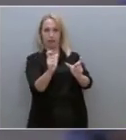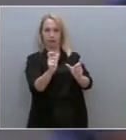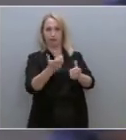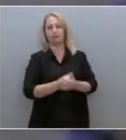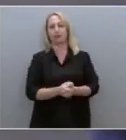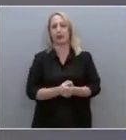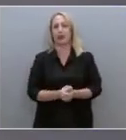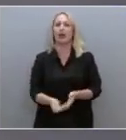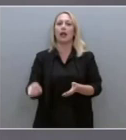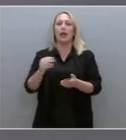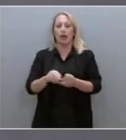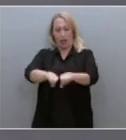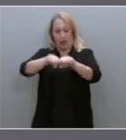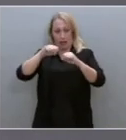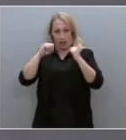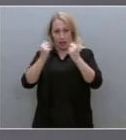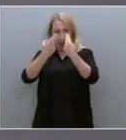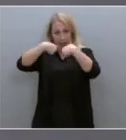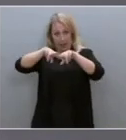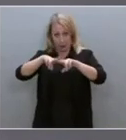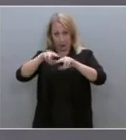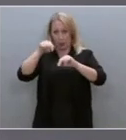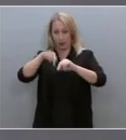Συνεδριάζει η Εξεταστική Επιτροπή αυτό το διάστημα.